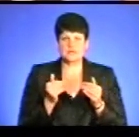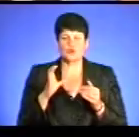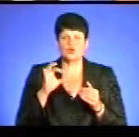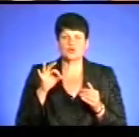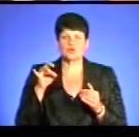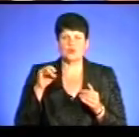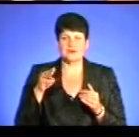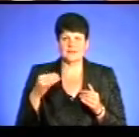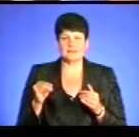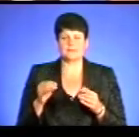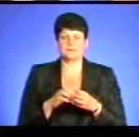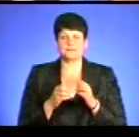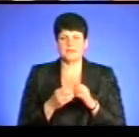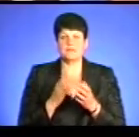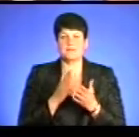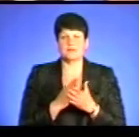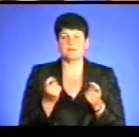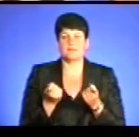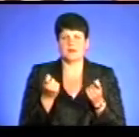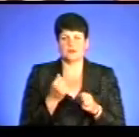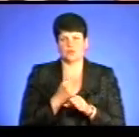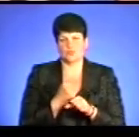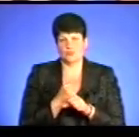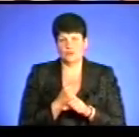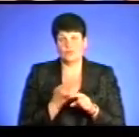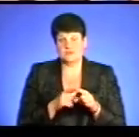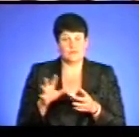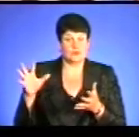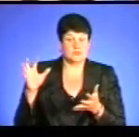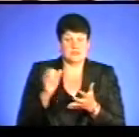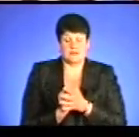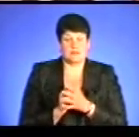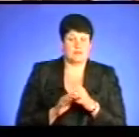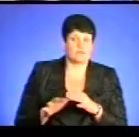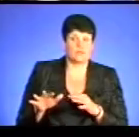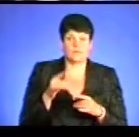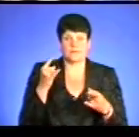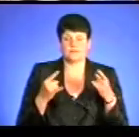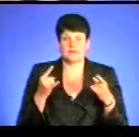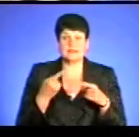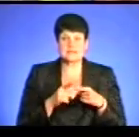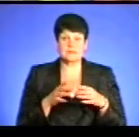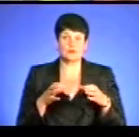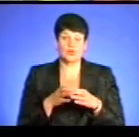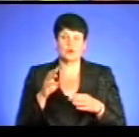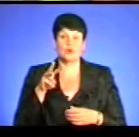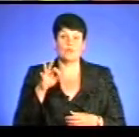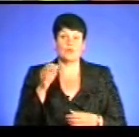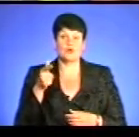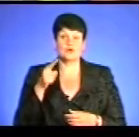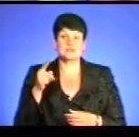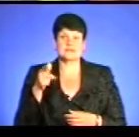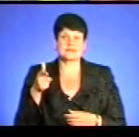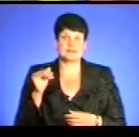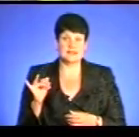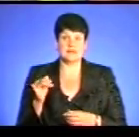нормальної роботи через те, що фактично оцей контент зайняв весь простір. Збільшого йшлося про те, що це буде гурт «Мозги», так? А Потап ніби як